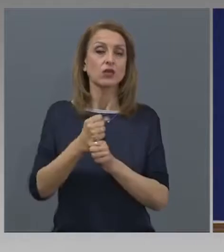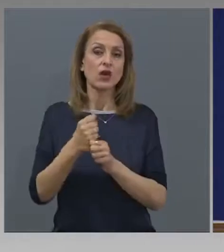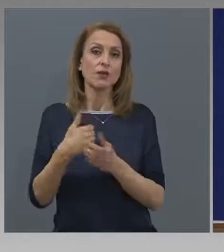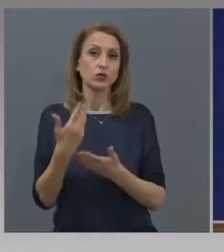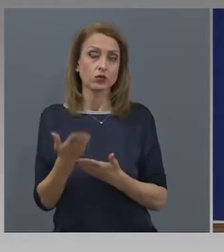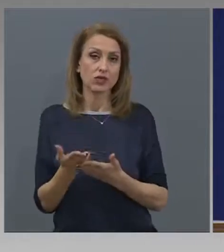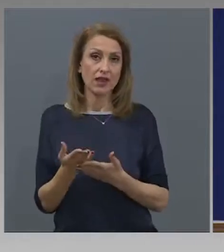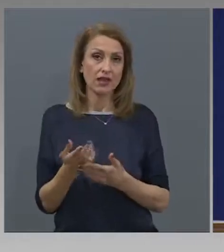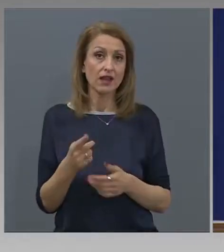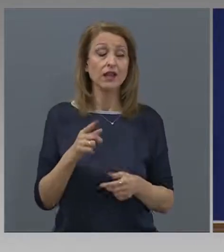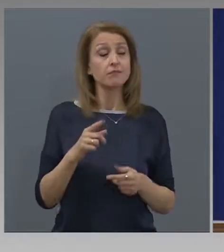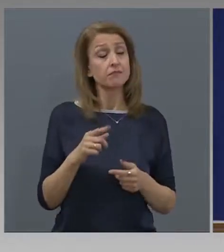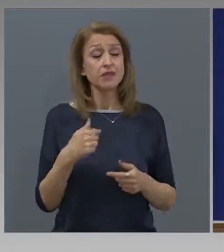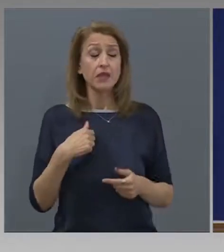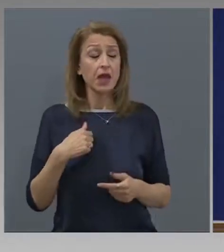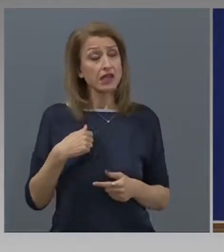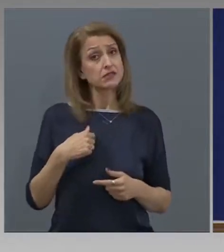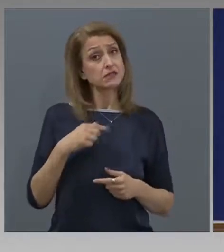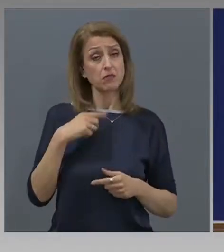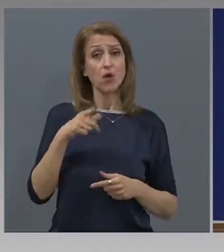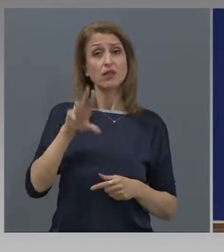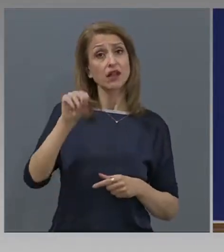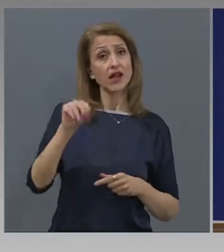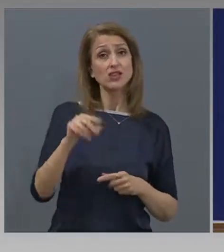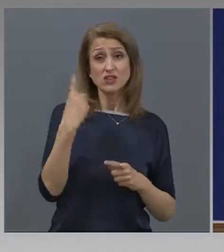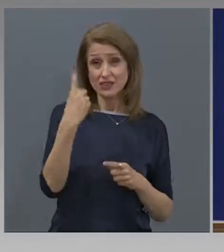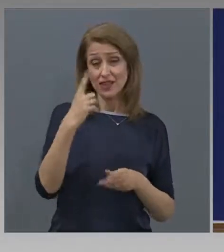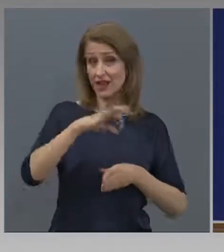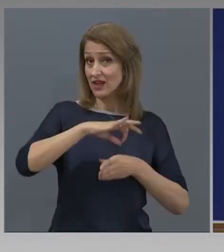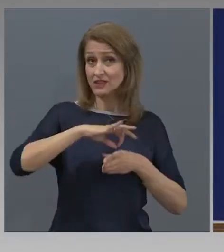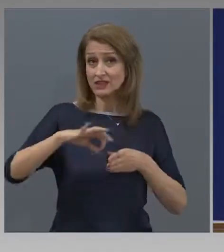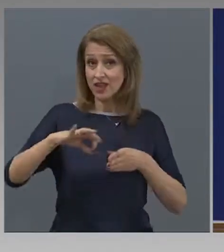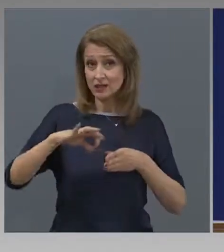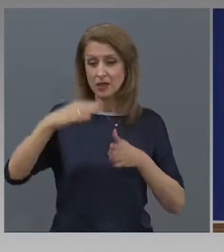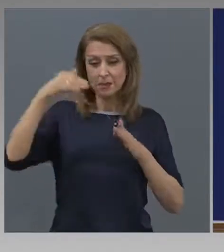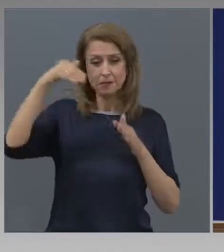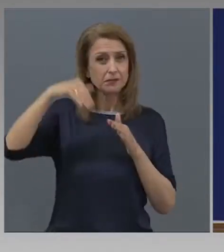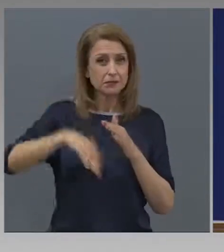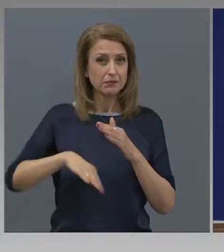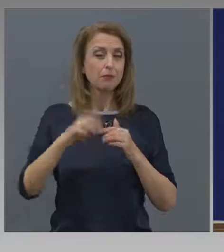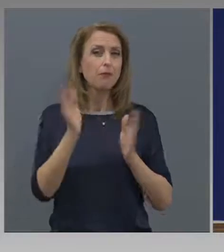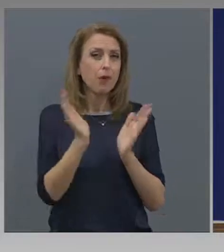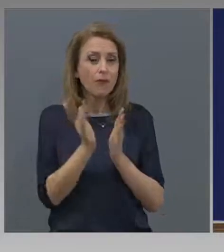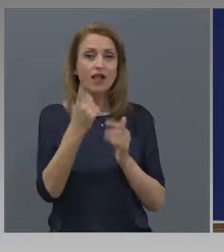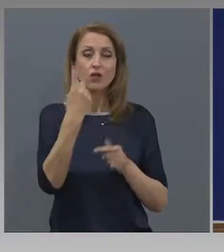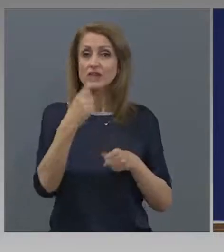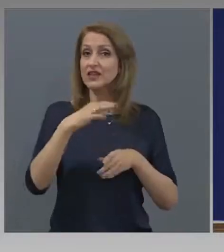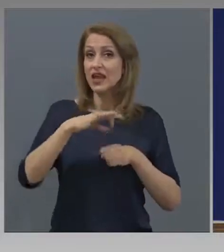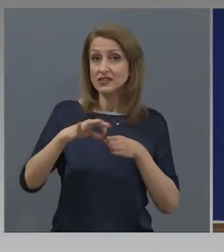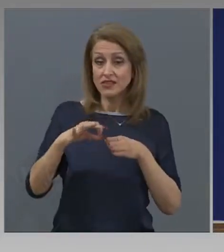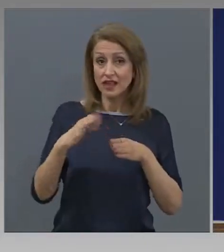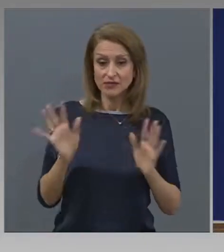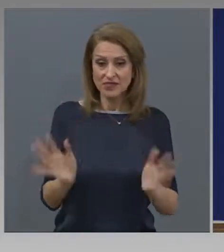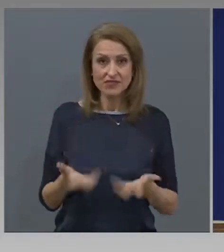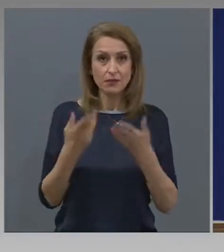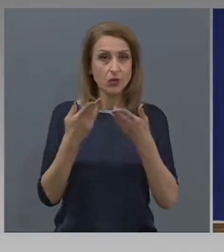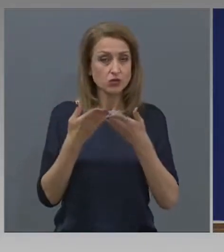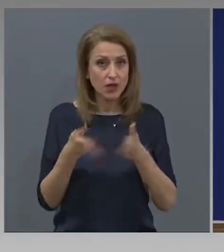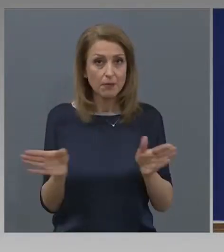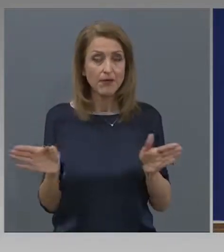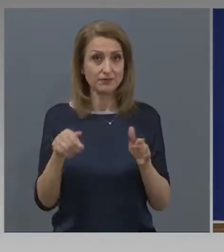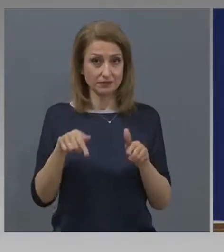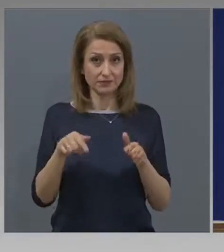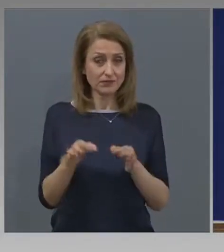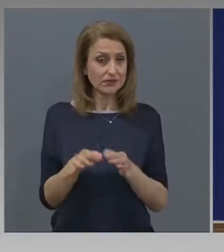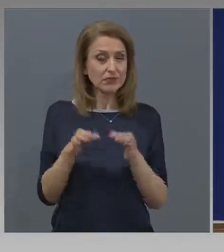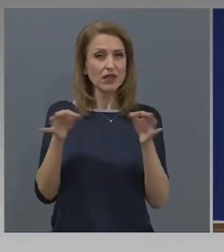че интересът към нея не е висок, защото ние говорим само за една седмица, даже за по-малко от една седмица, от както мярката работи. Говорим за,